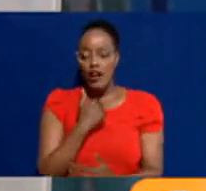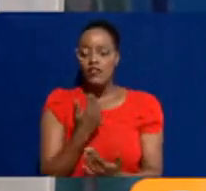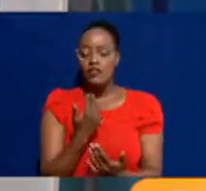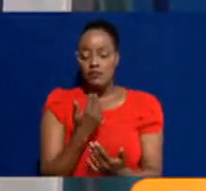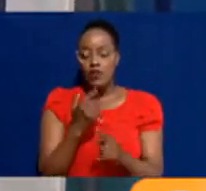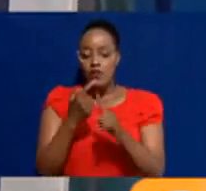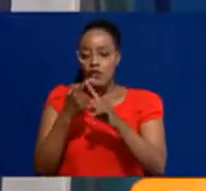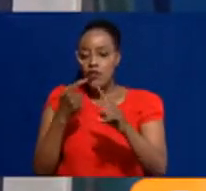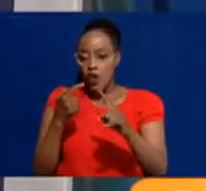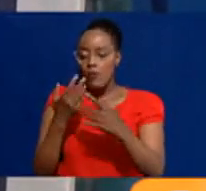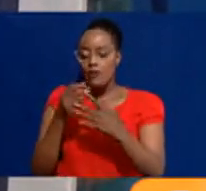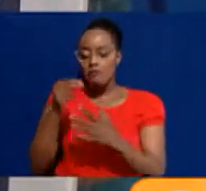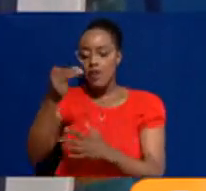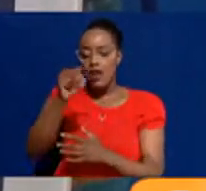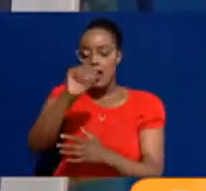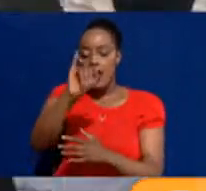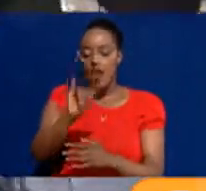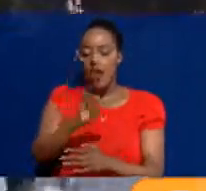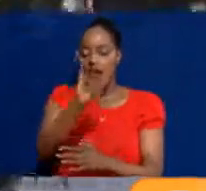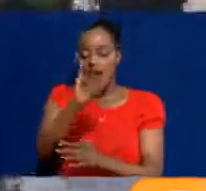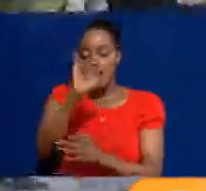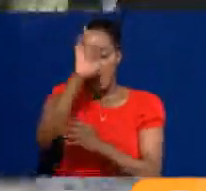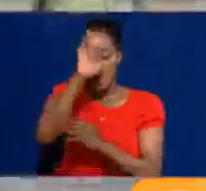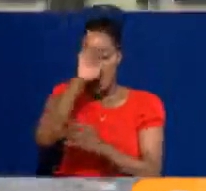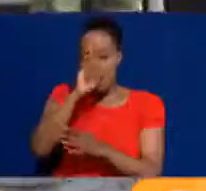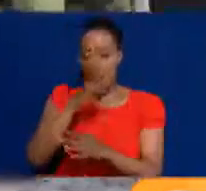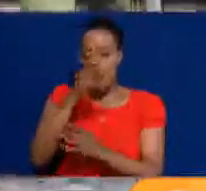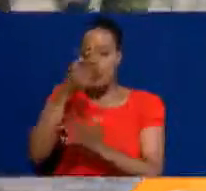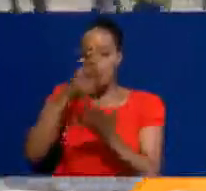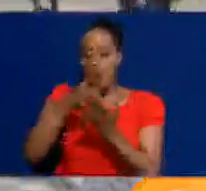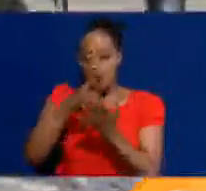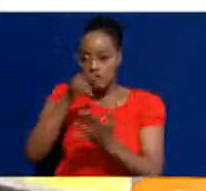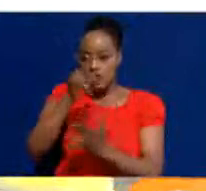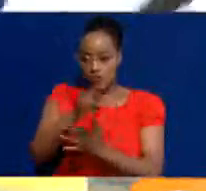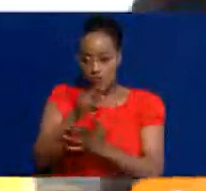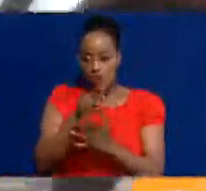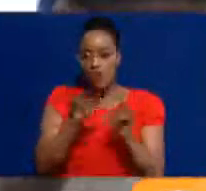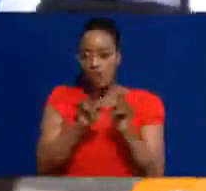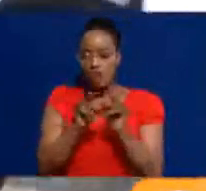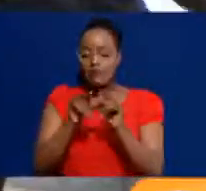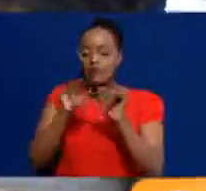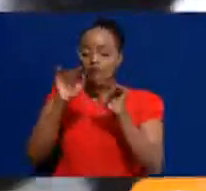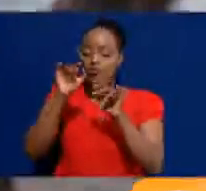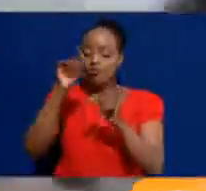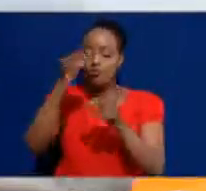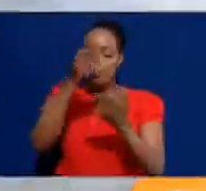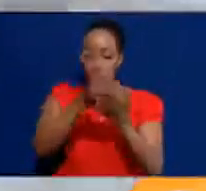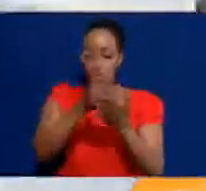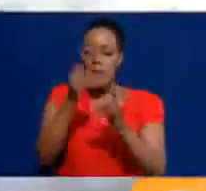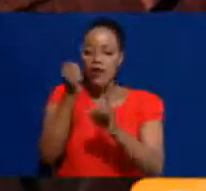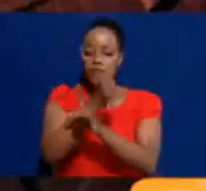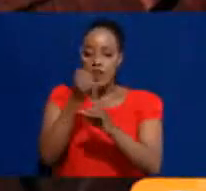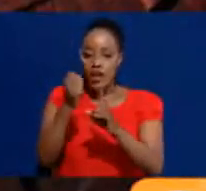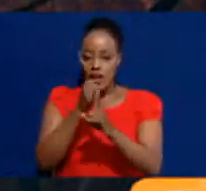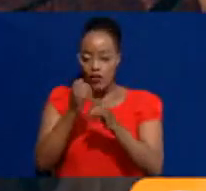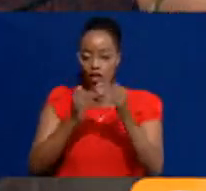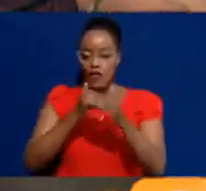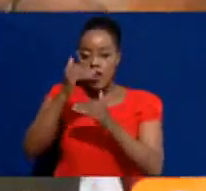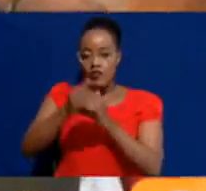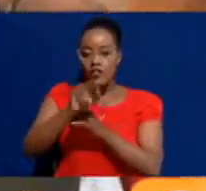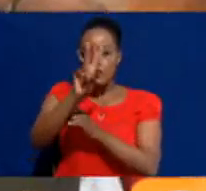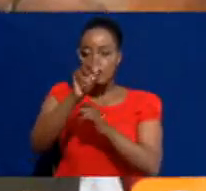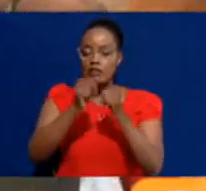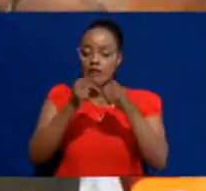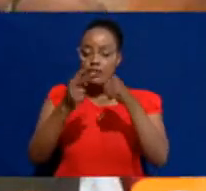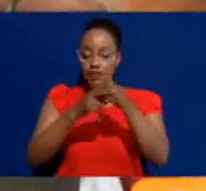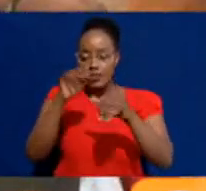kulingana na haji, maafisa wa pulisi walio shiriki ya perisheni ya kutuliza machafuku ya liyotokea bada ya uchaguzi mkuu wa mwaka 2017